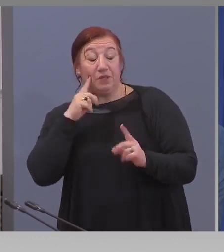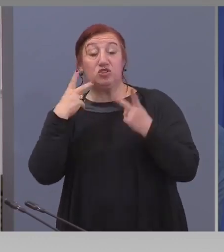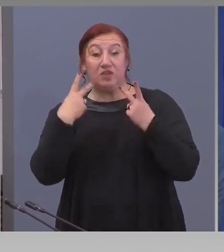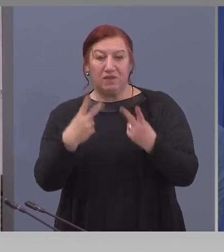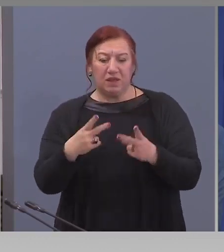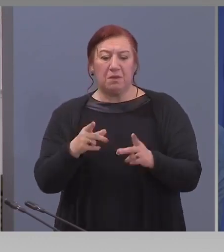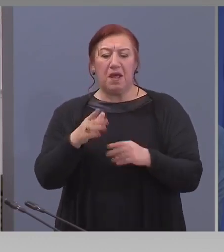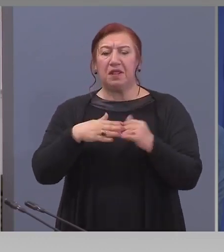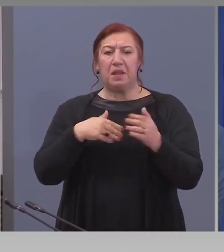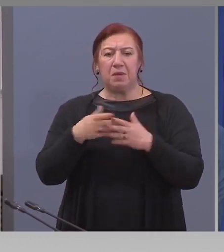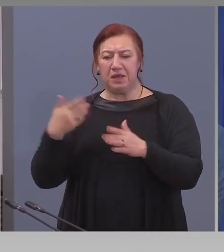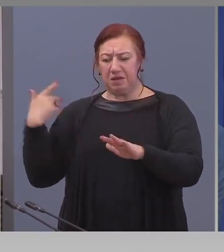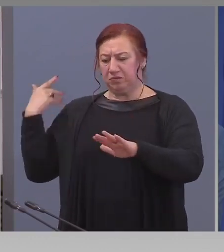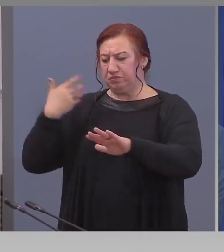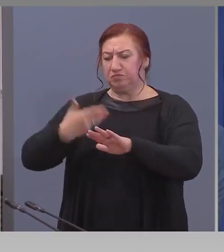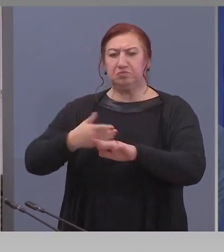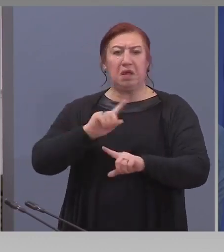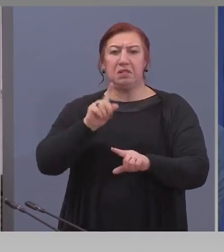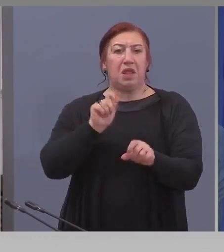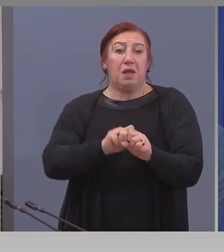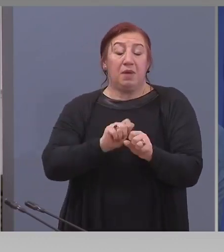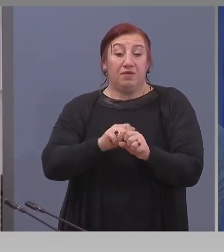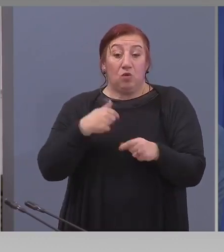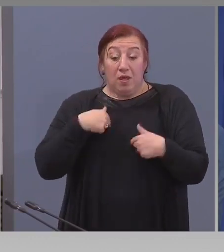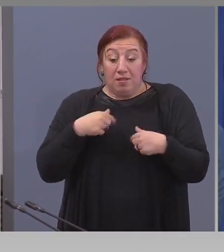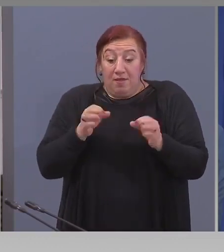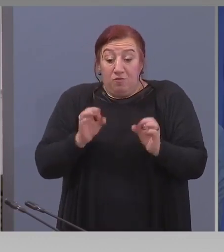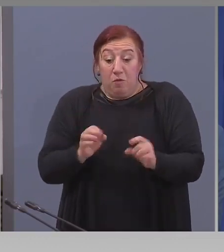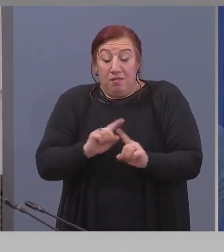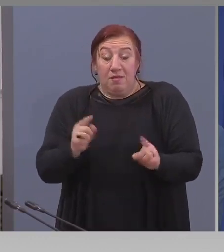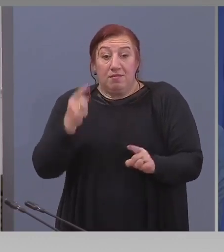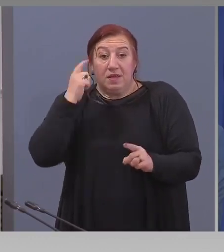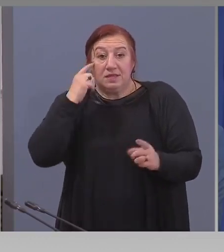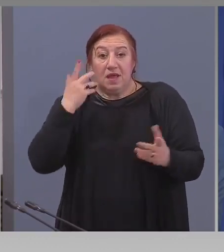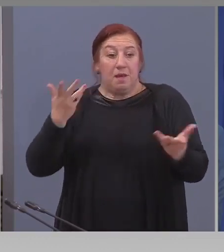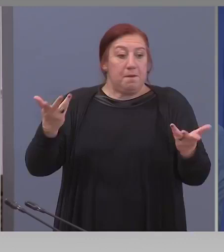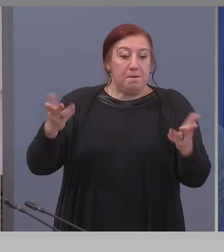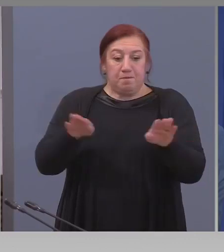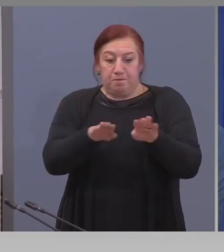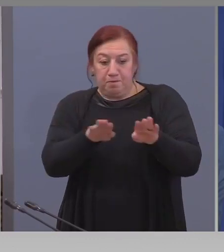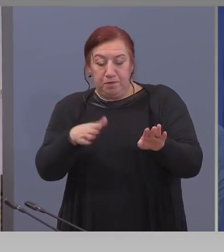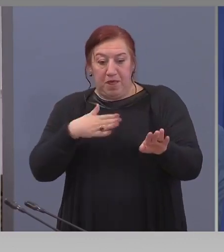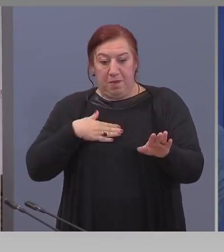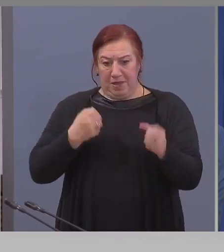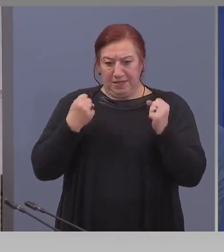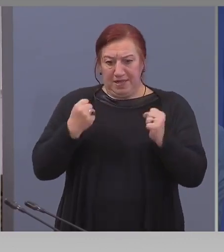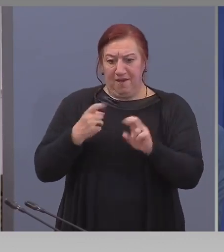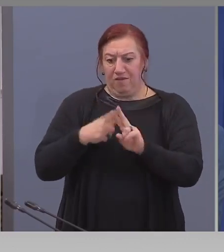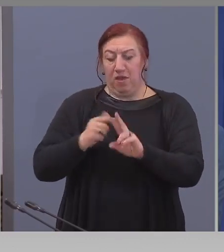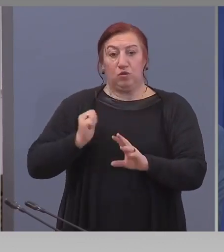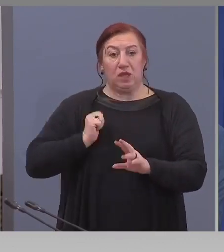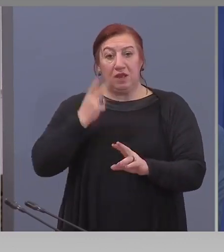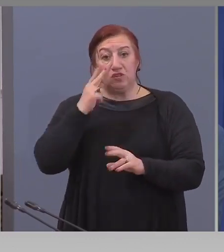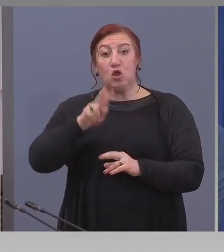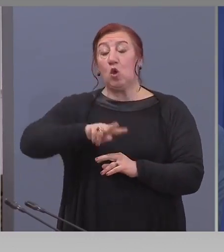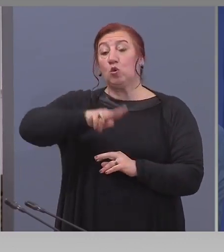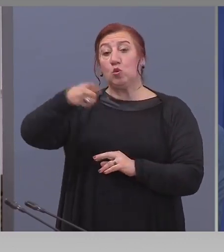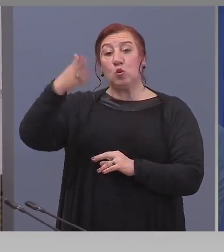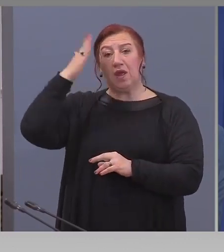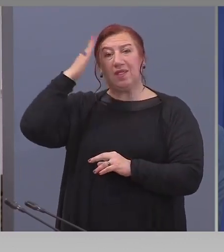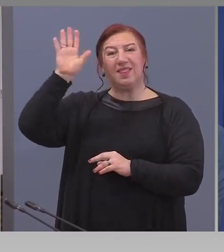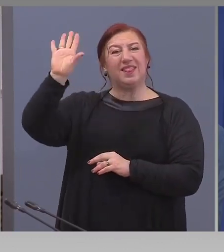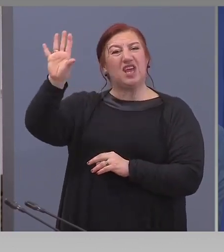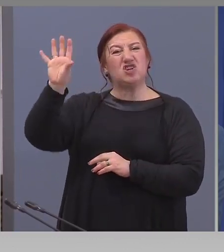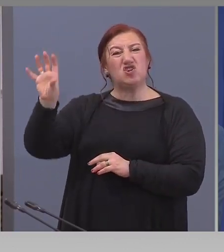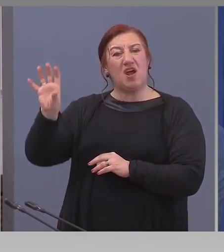не се прави и ние в момента не знаем къде сме. Виждате, че в други страни, които доста успешно се